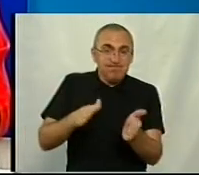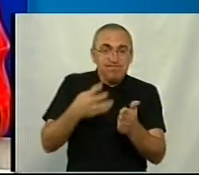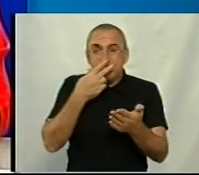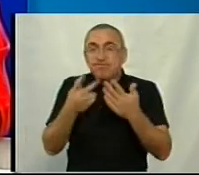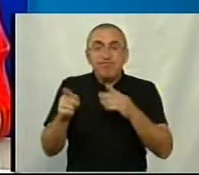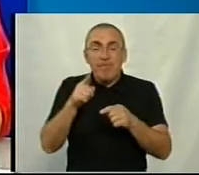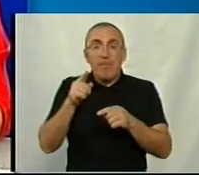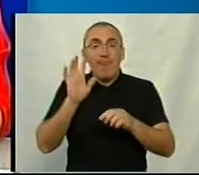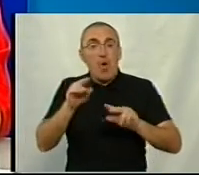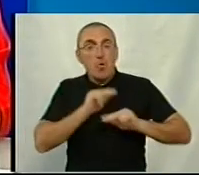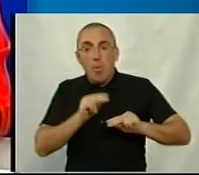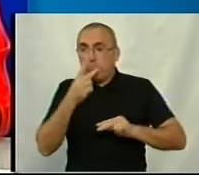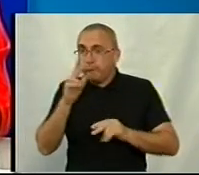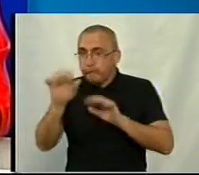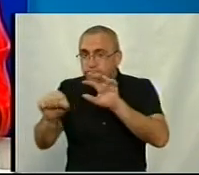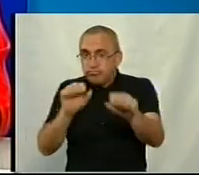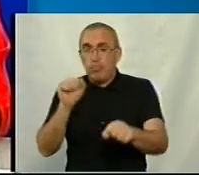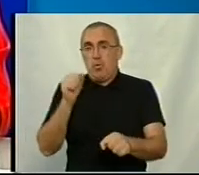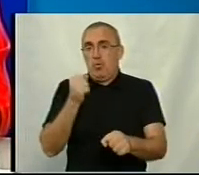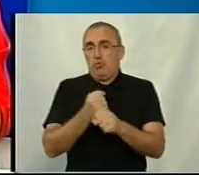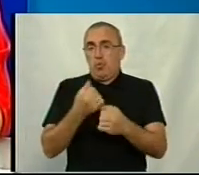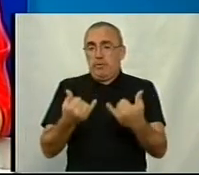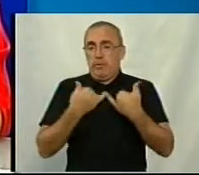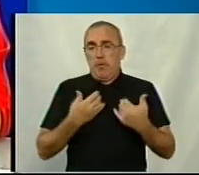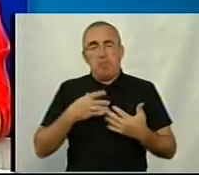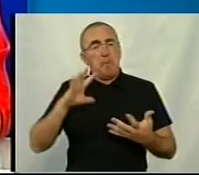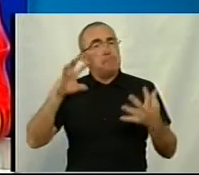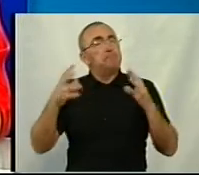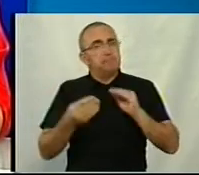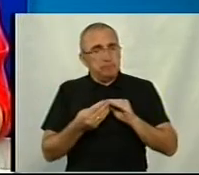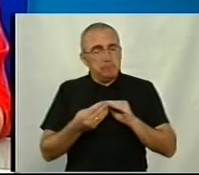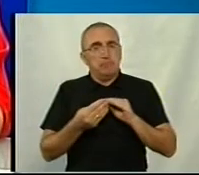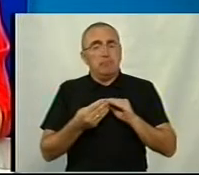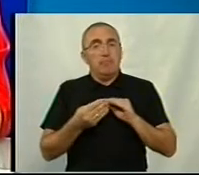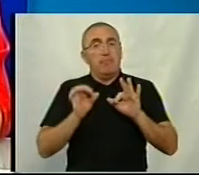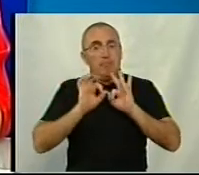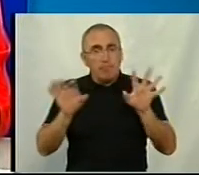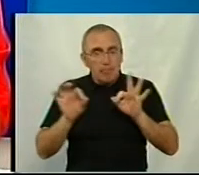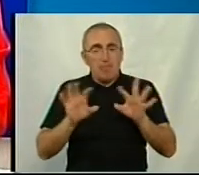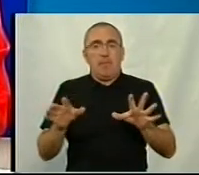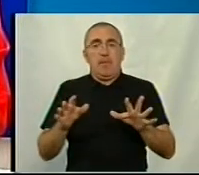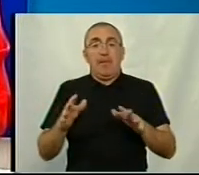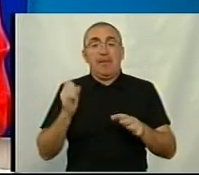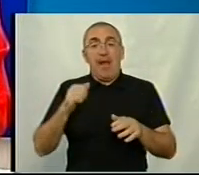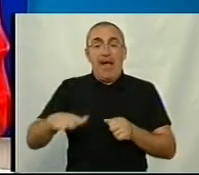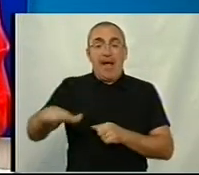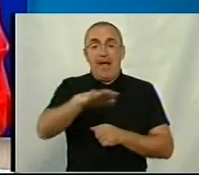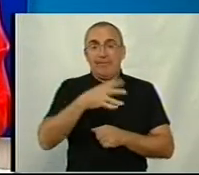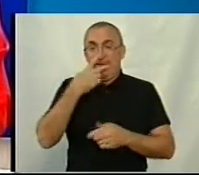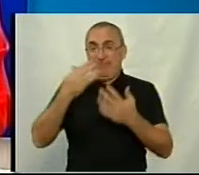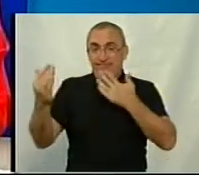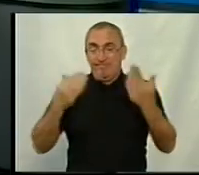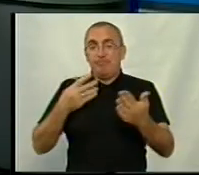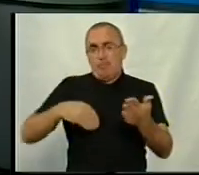безпосередньо в роботі, зробити для себе певні висновки і, знову ж таки, на горошую, безпосередньо на стенді цю техніку